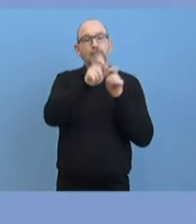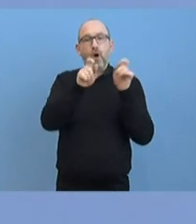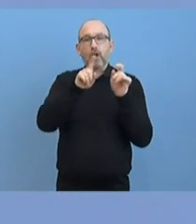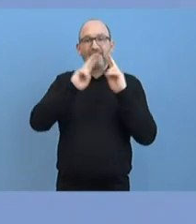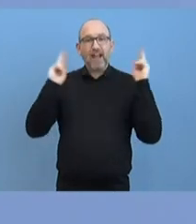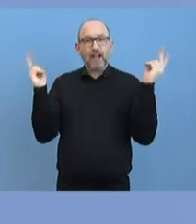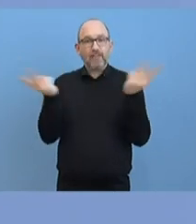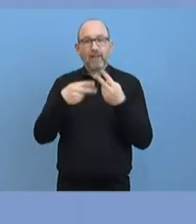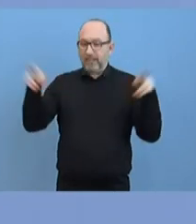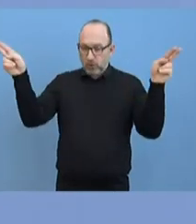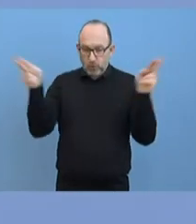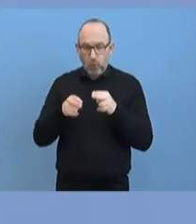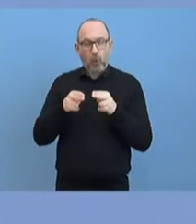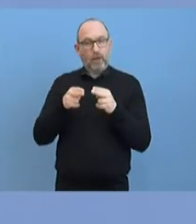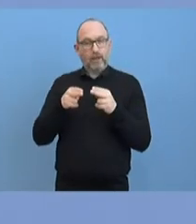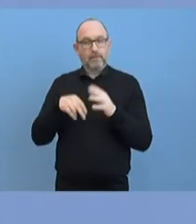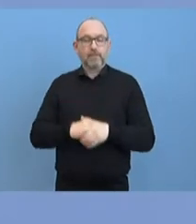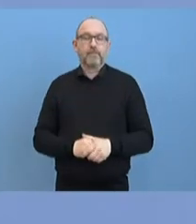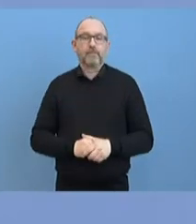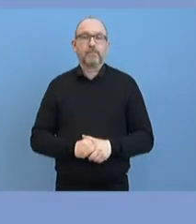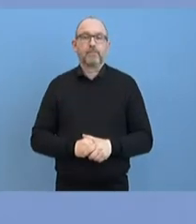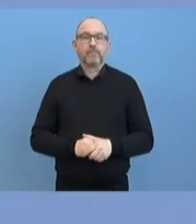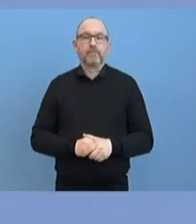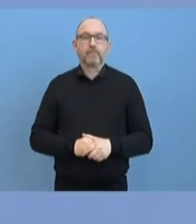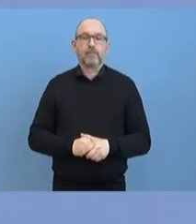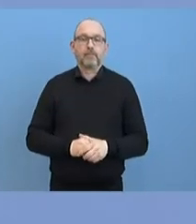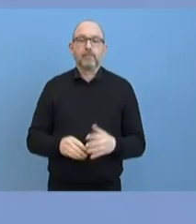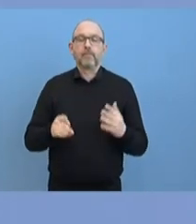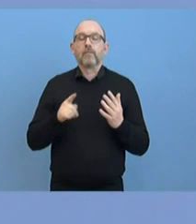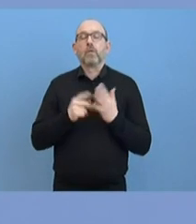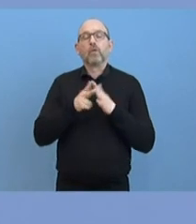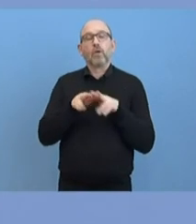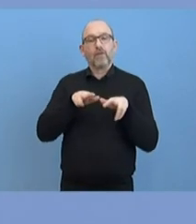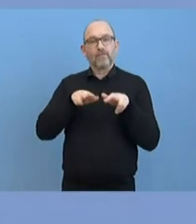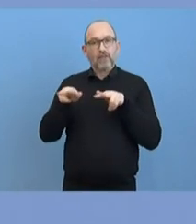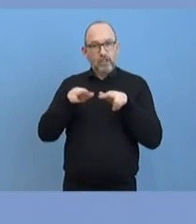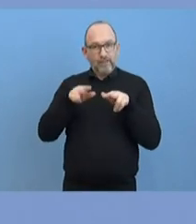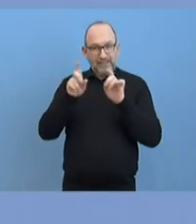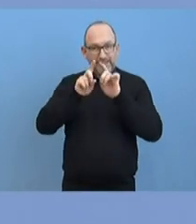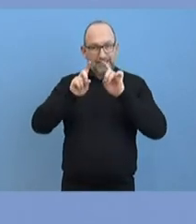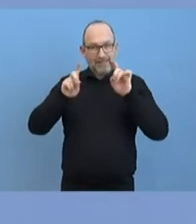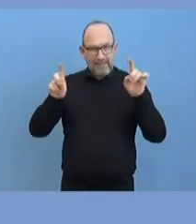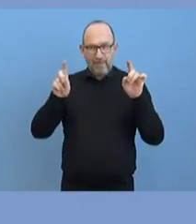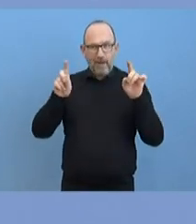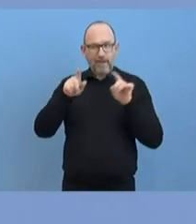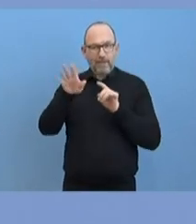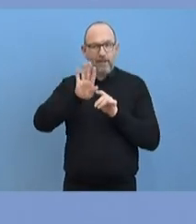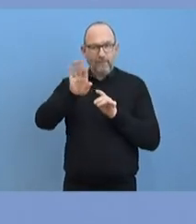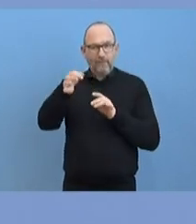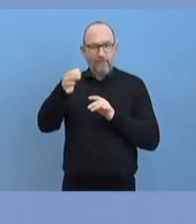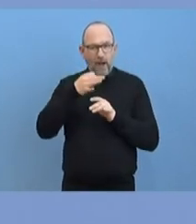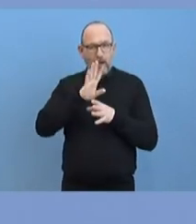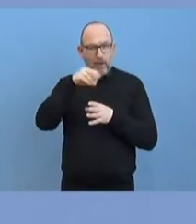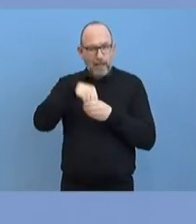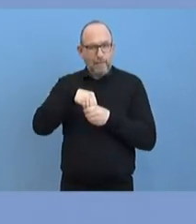Welt zu repatriieren. Wenn wir jetzt auf das Thema des Wirtschaftlichen kommen, das ja auch in Ihrer Frage drin